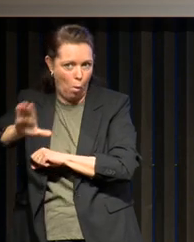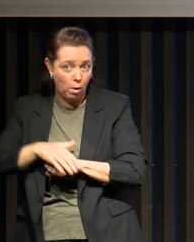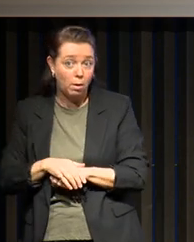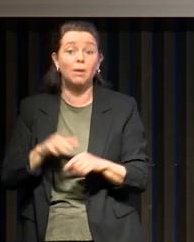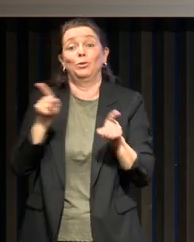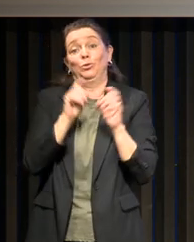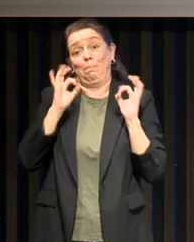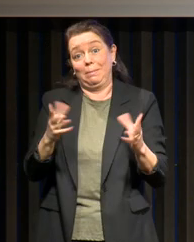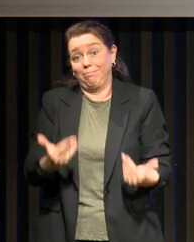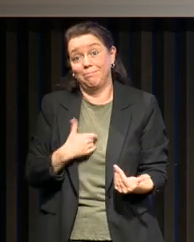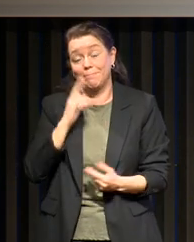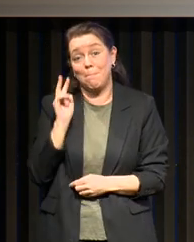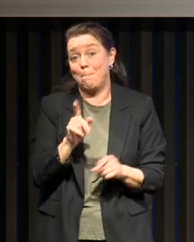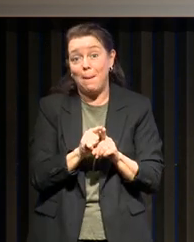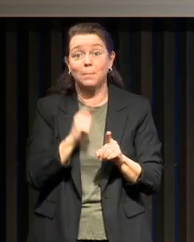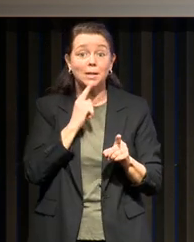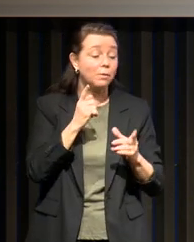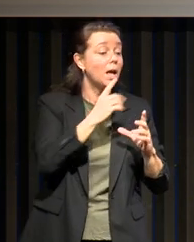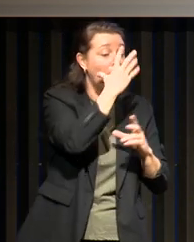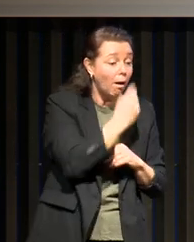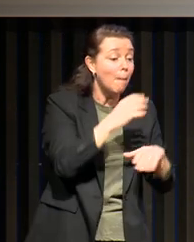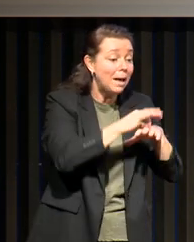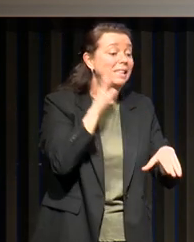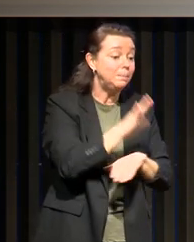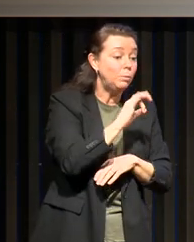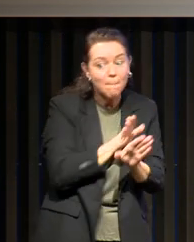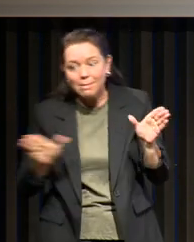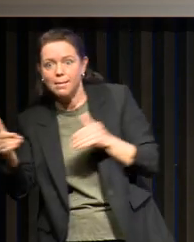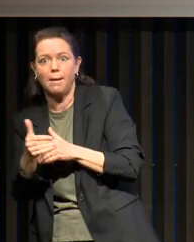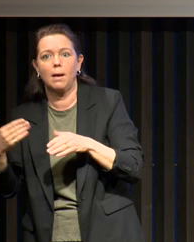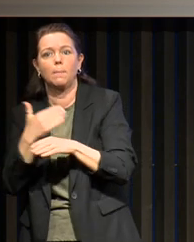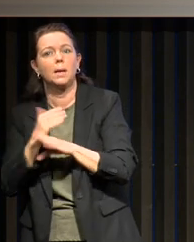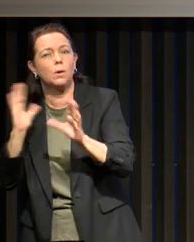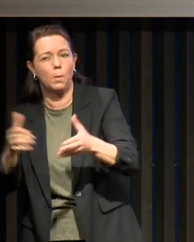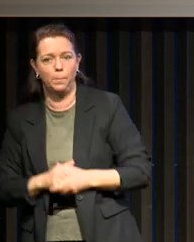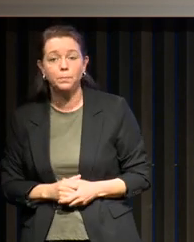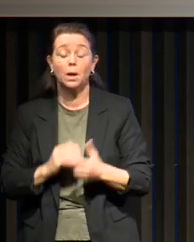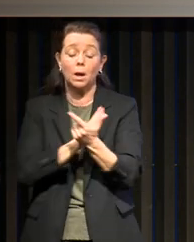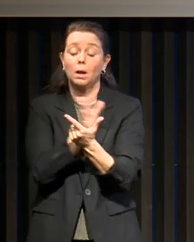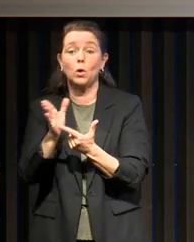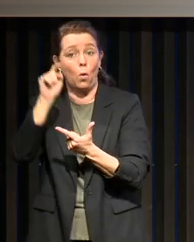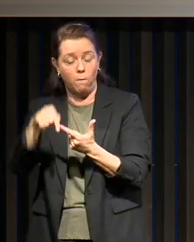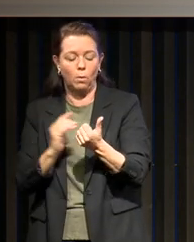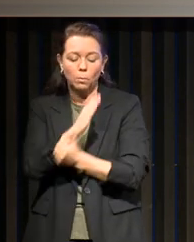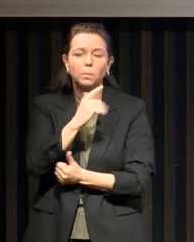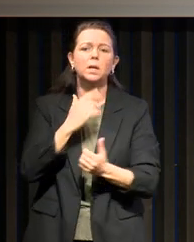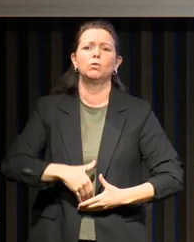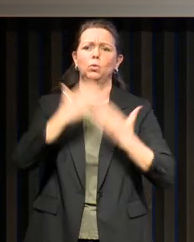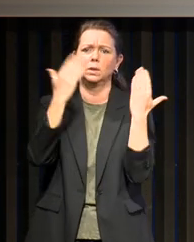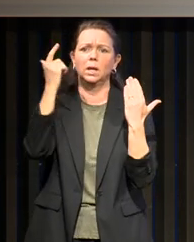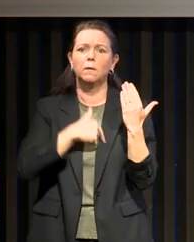du sommeil. Le syndrome d'apnée obstructive du sommeil nécessite deux choses. Il nécessite d'avoir un lieu de consultation pour évaluer la journée,